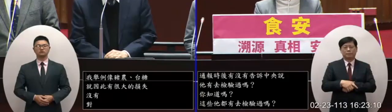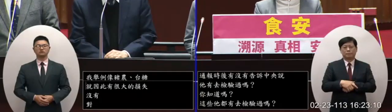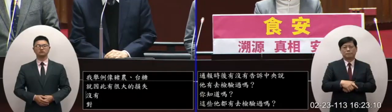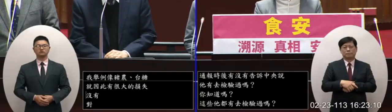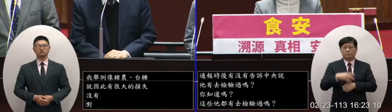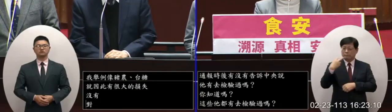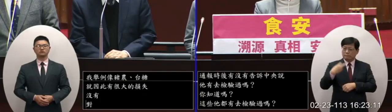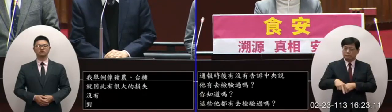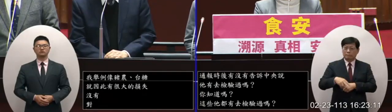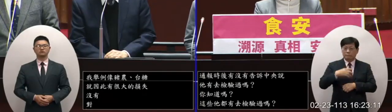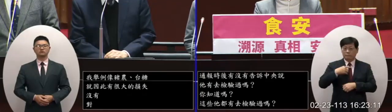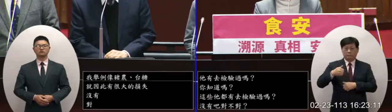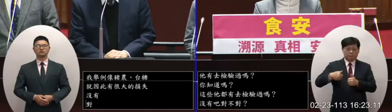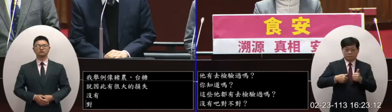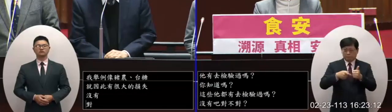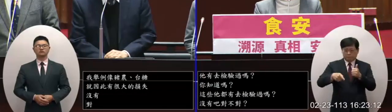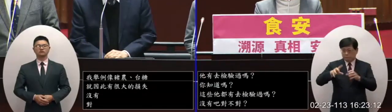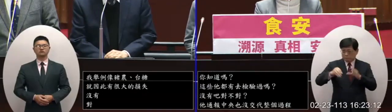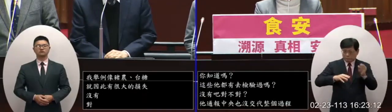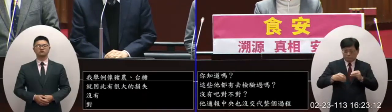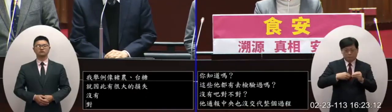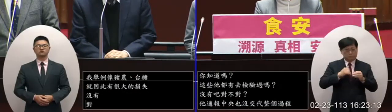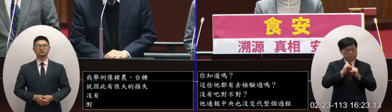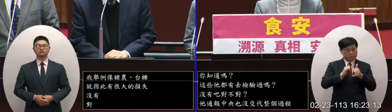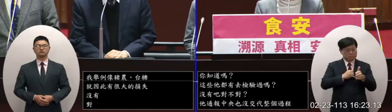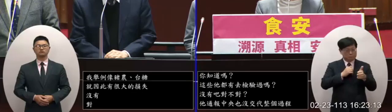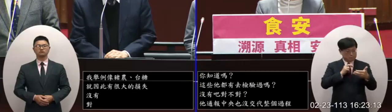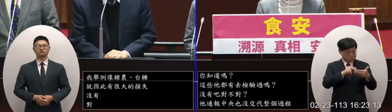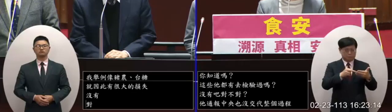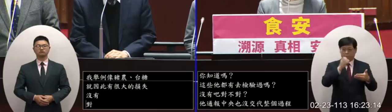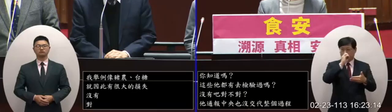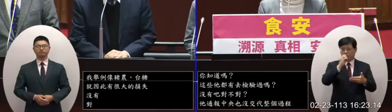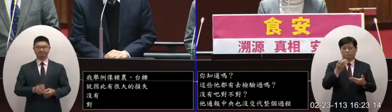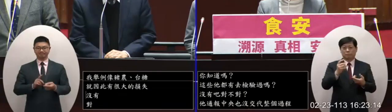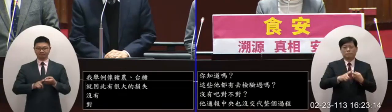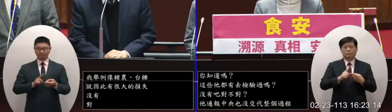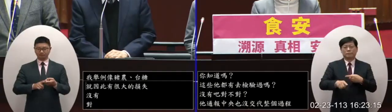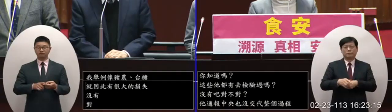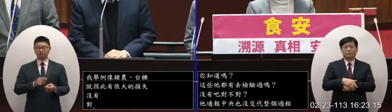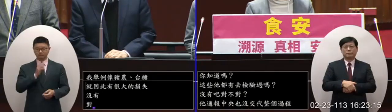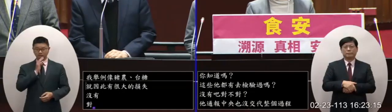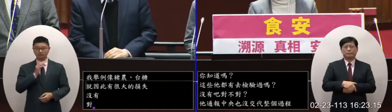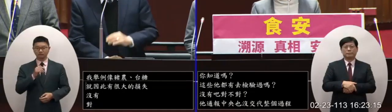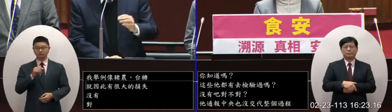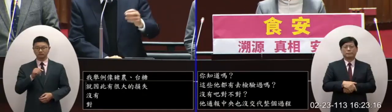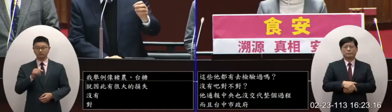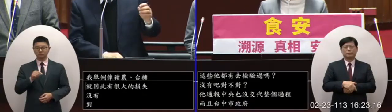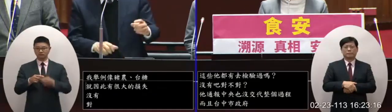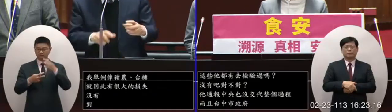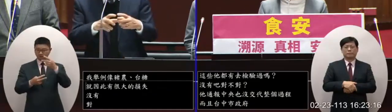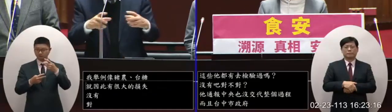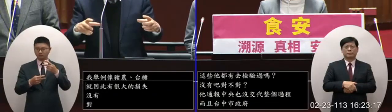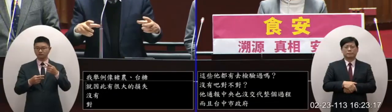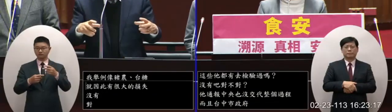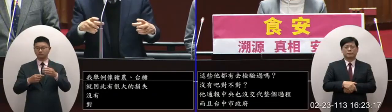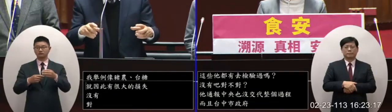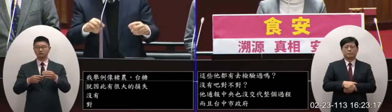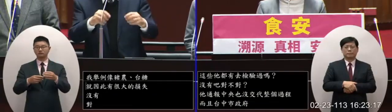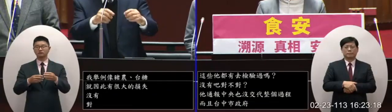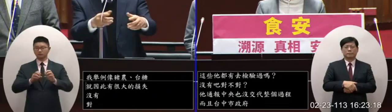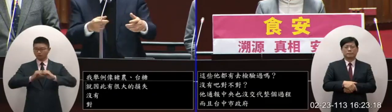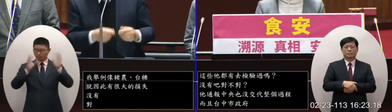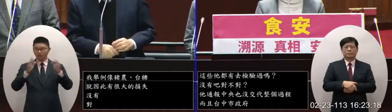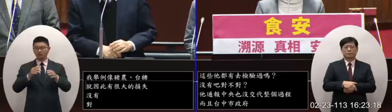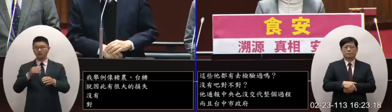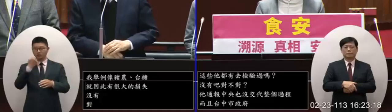沒有相關這樣子的資訊讓國人知道對不對院長對確實當時只是公佈說台糖的一塊